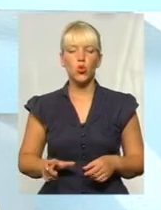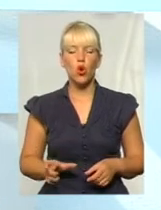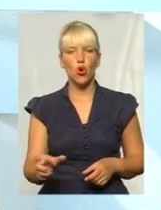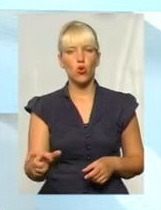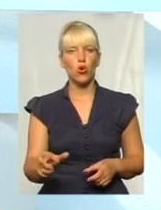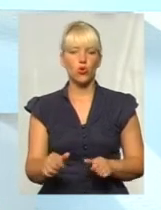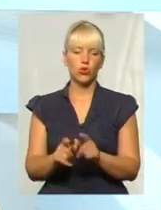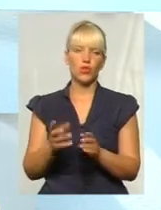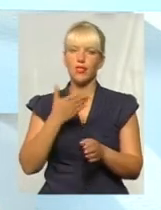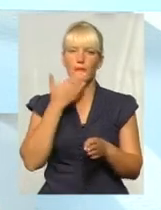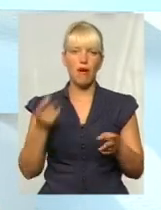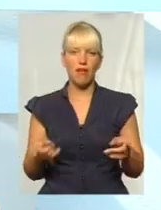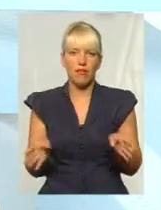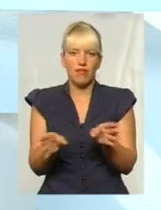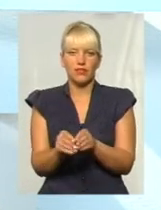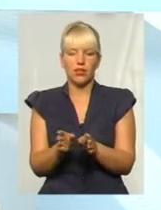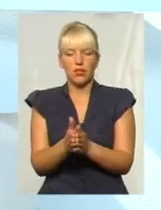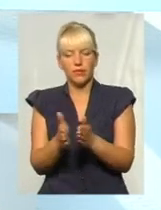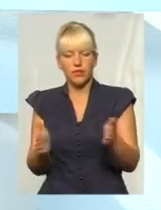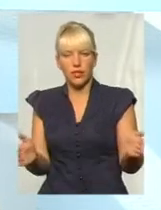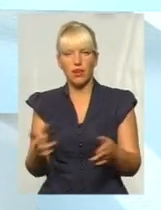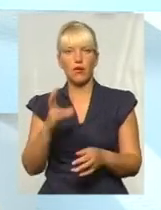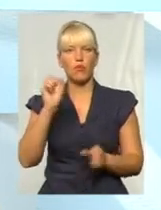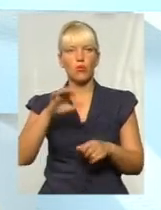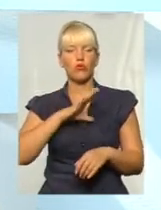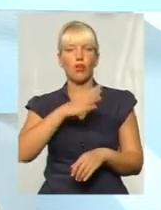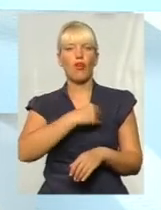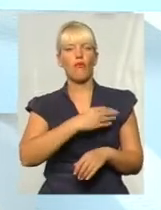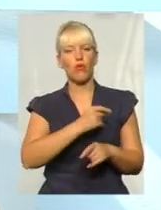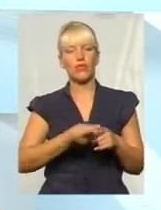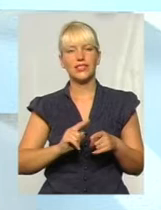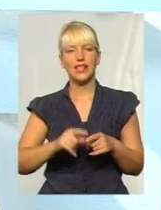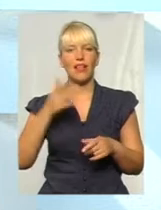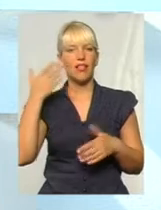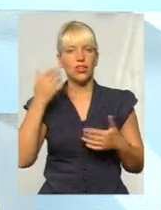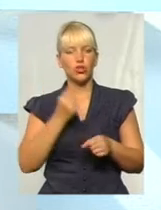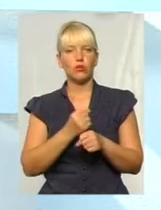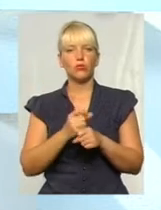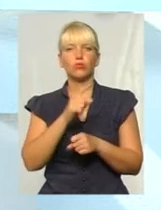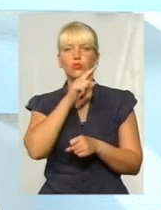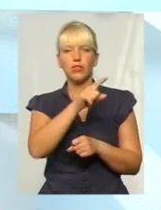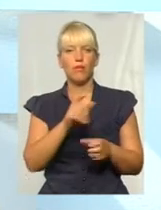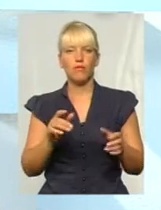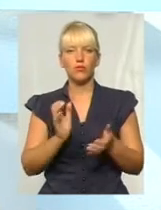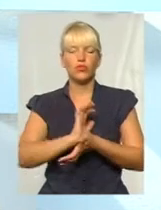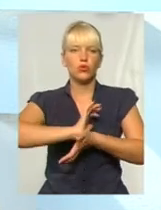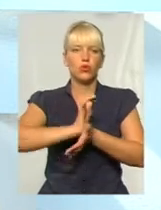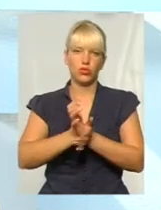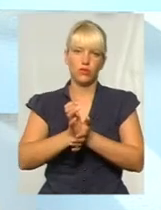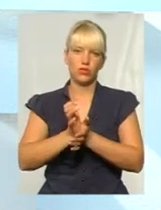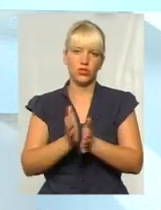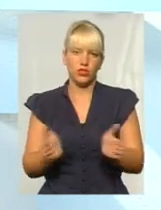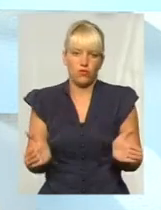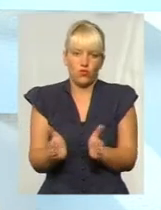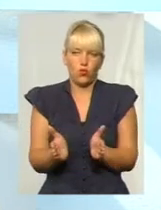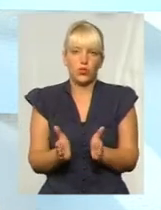Тобто, ну, мабуть, у Львові це доцільніше робити, оці інтегровану структуру, тому що там дуже вузькі вулиці. І,